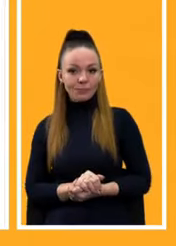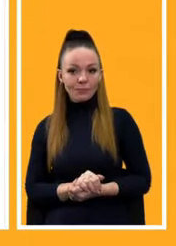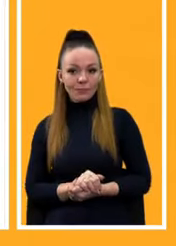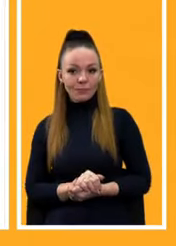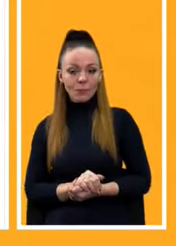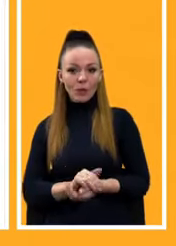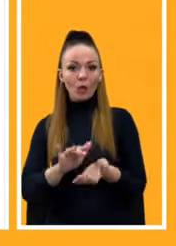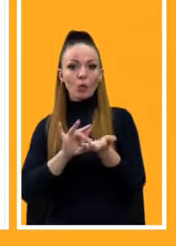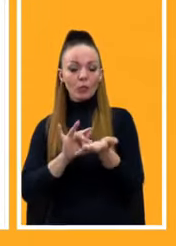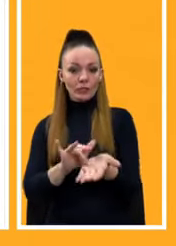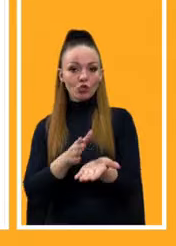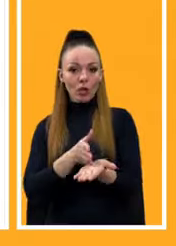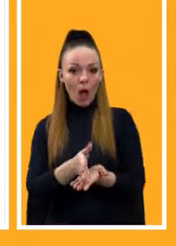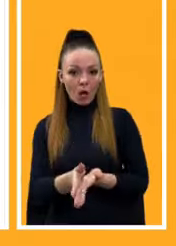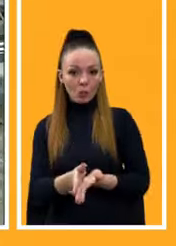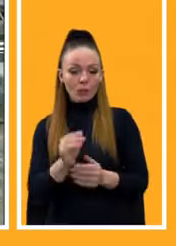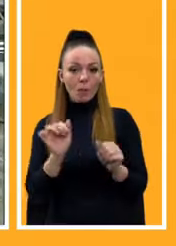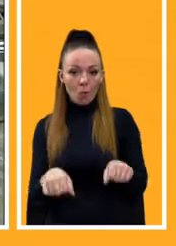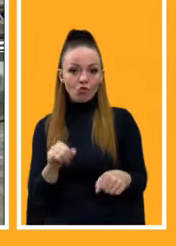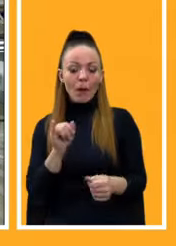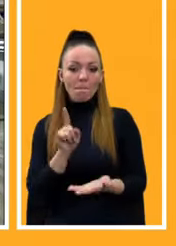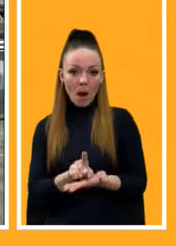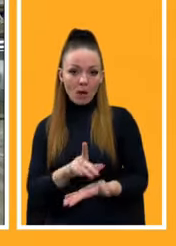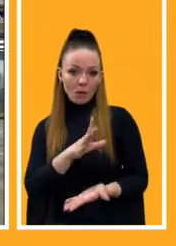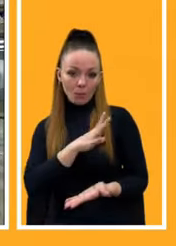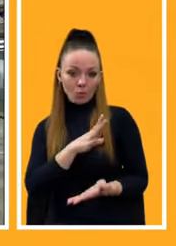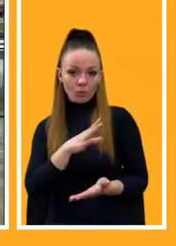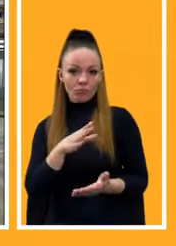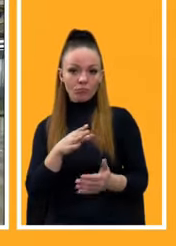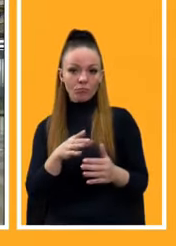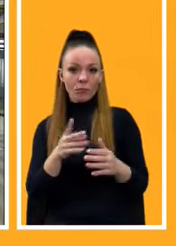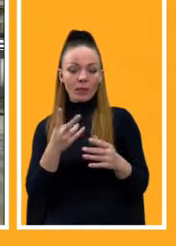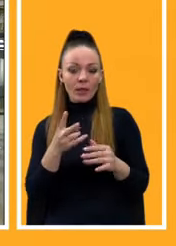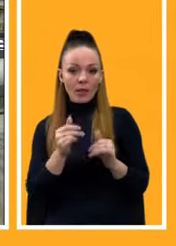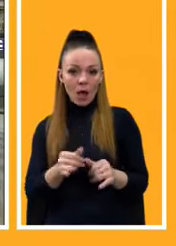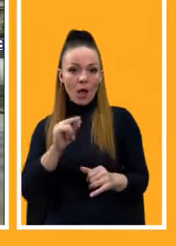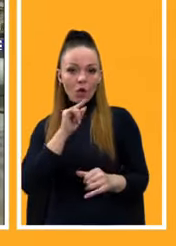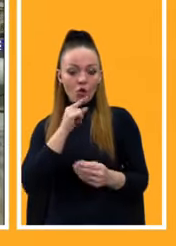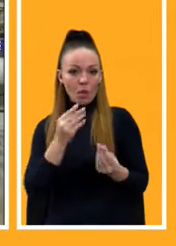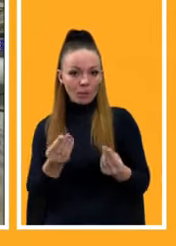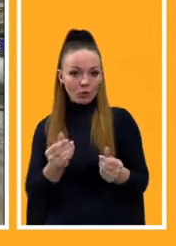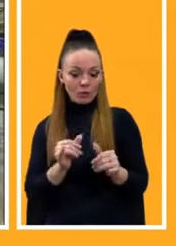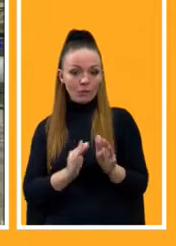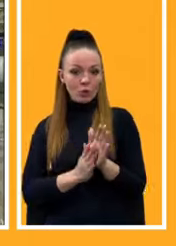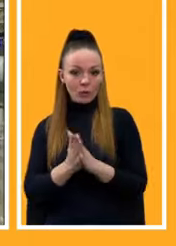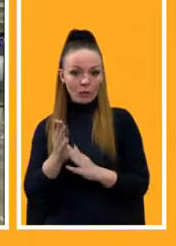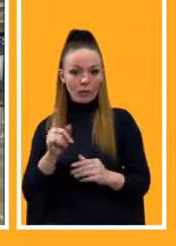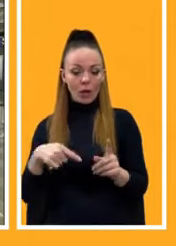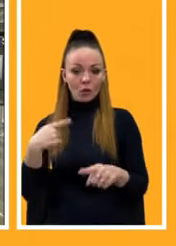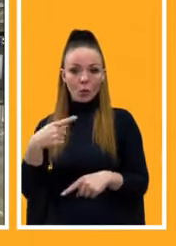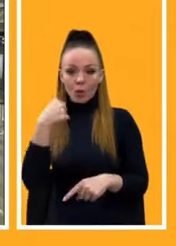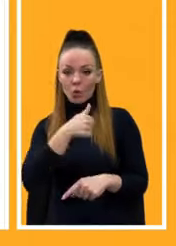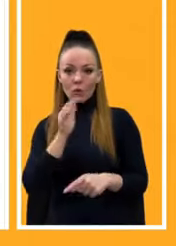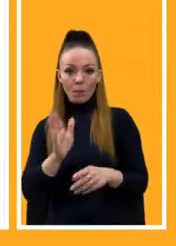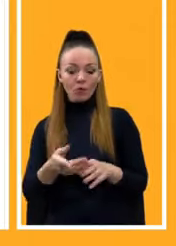Туристична галузь може і має бути бустером для економічного зростання. Наступного року на туристичну галузь вперше буде виділено